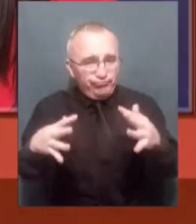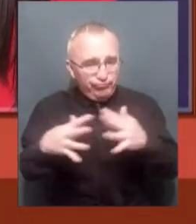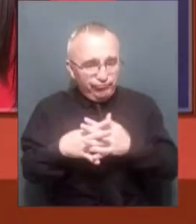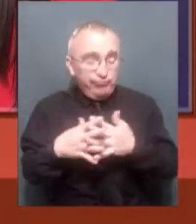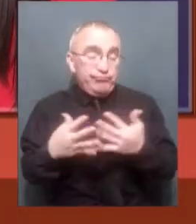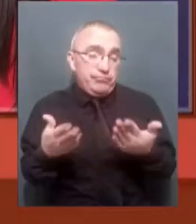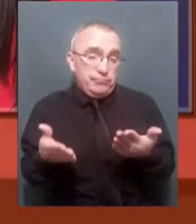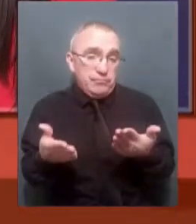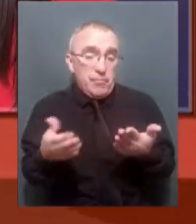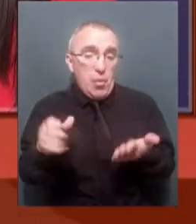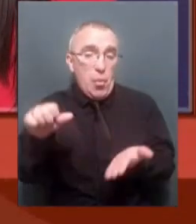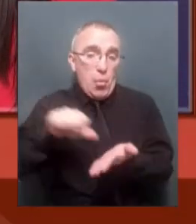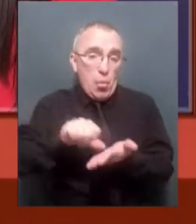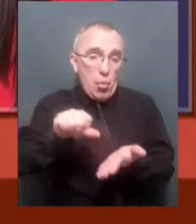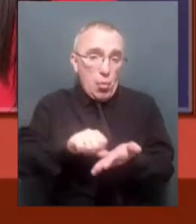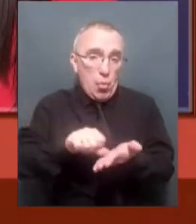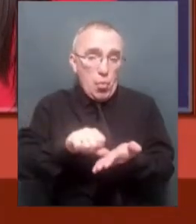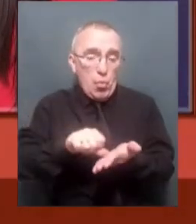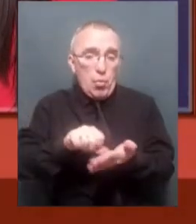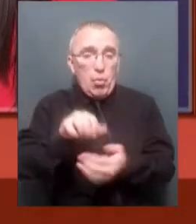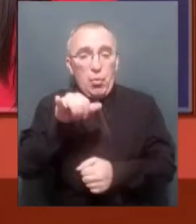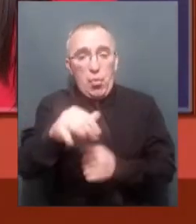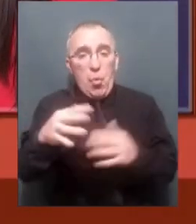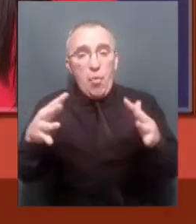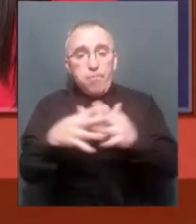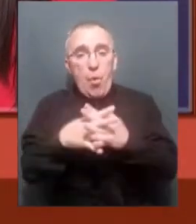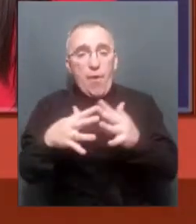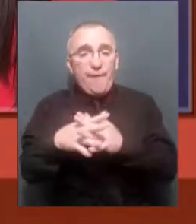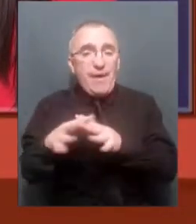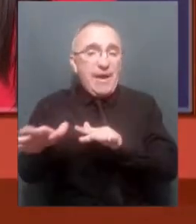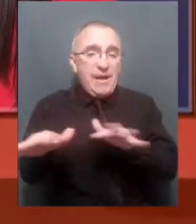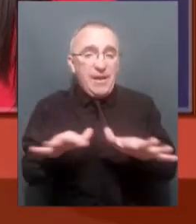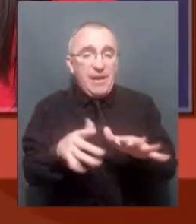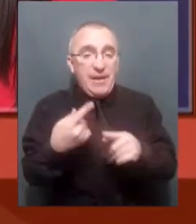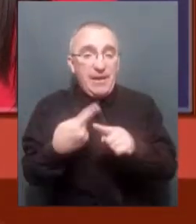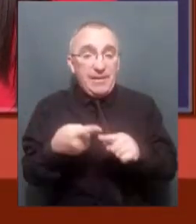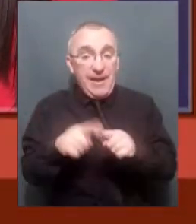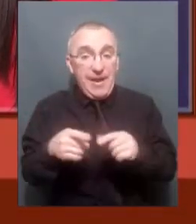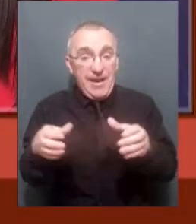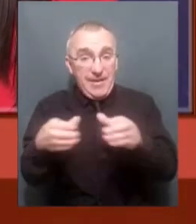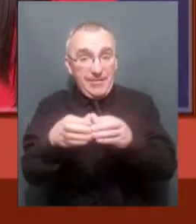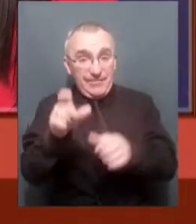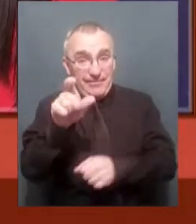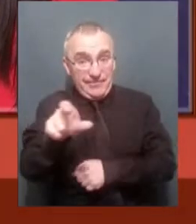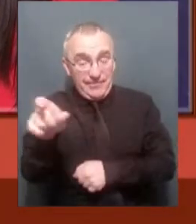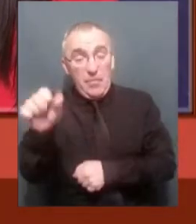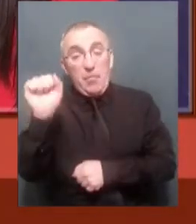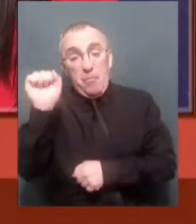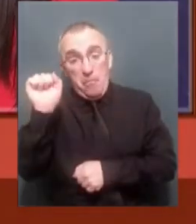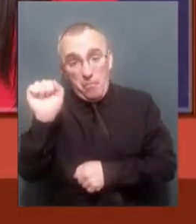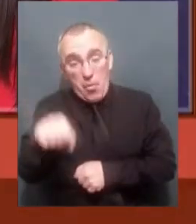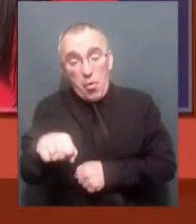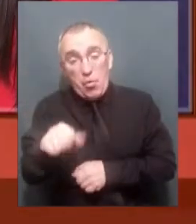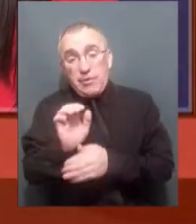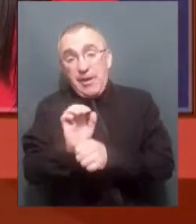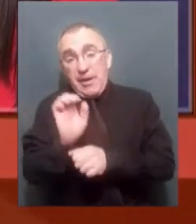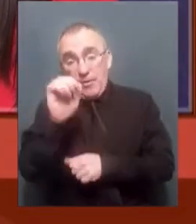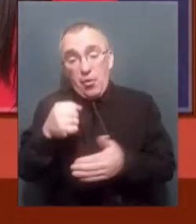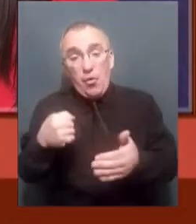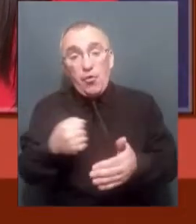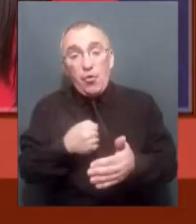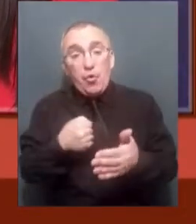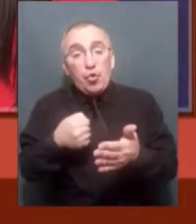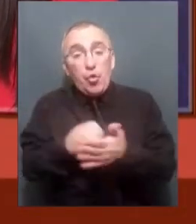Участі в бойових діях в така категорія громадян також може бути направлена до військових частин,